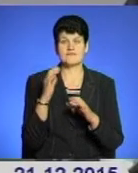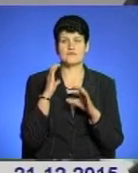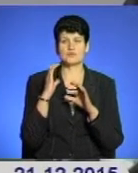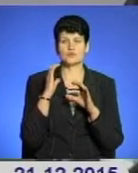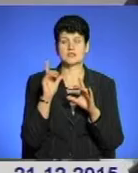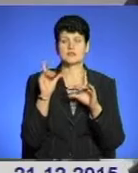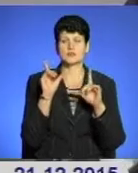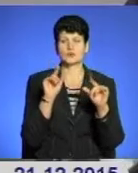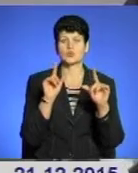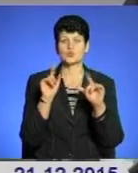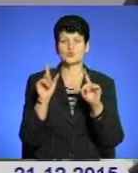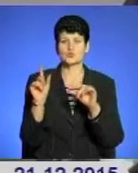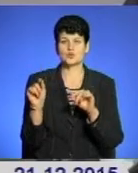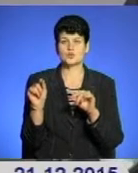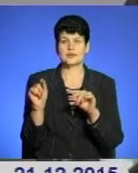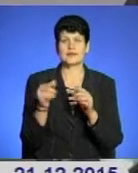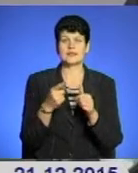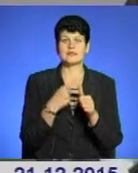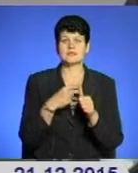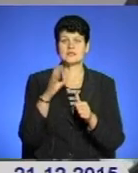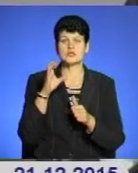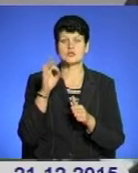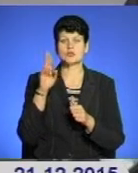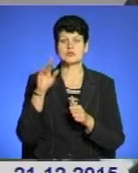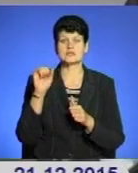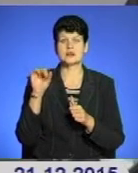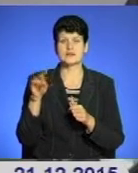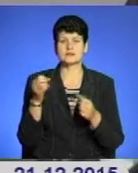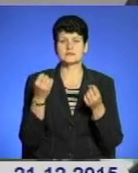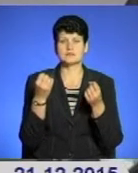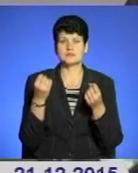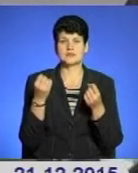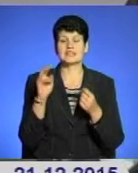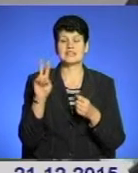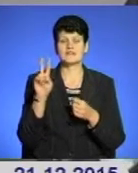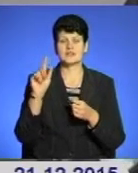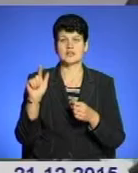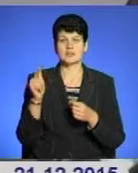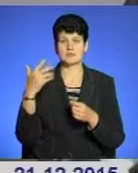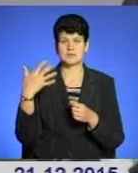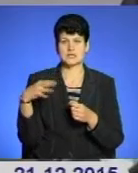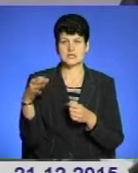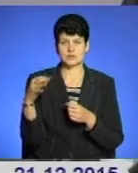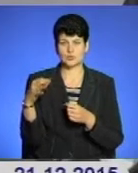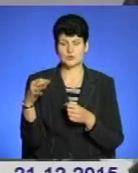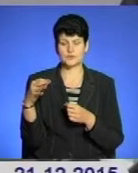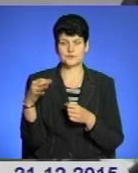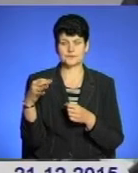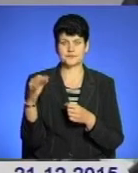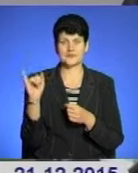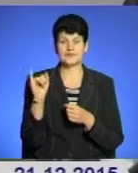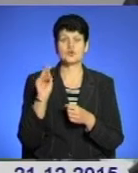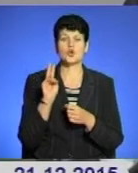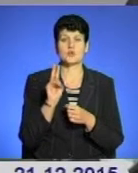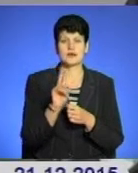курсують те, що ми називаємо соціалки, а правильно, звичайний режим руху 2 гривні 50 копійок, і в